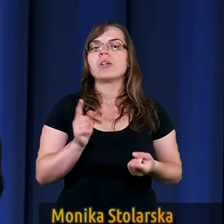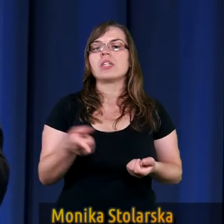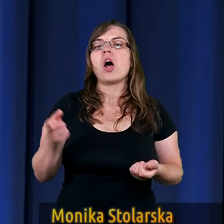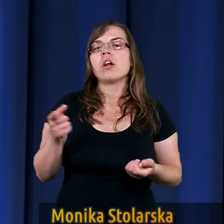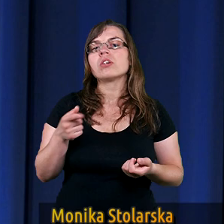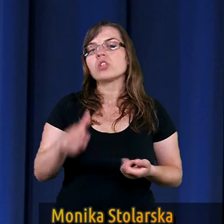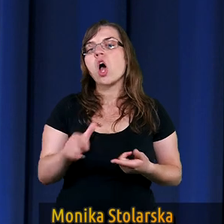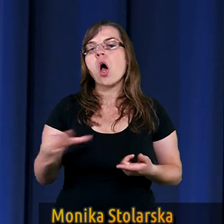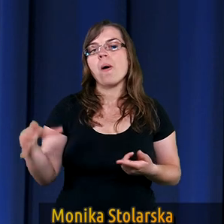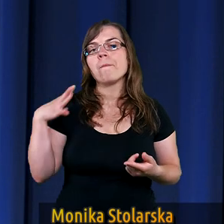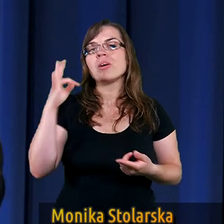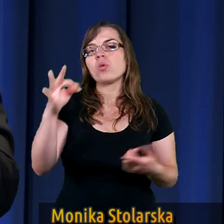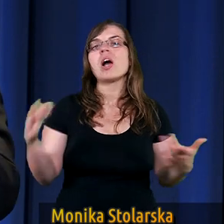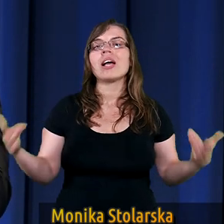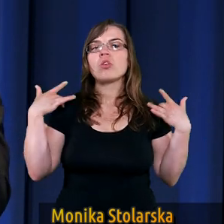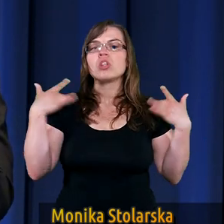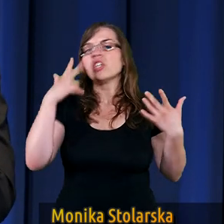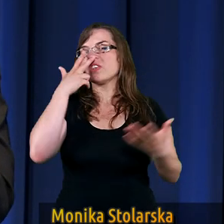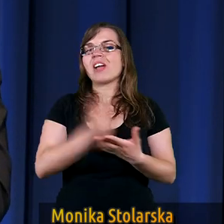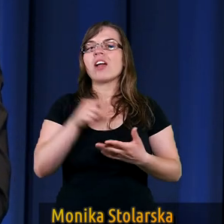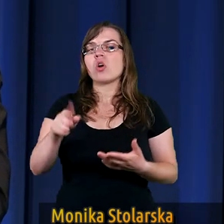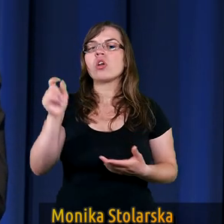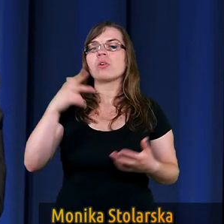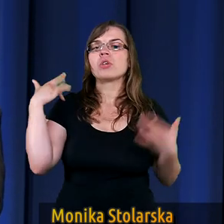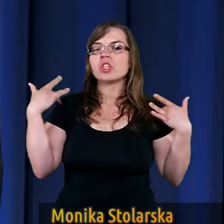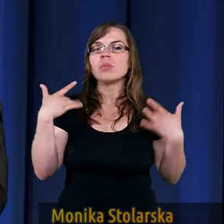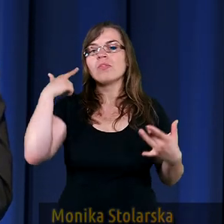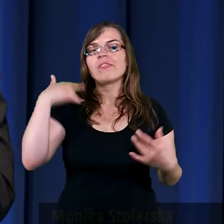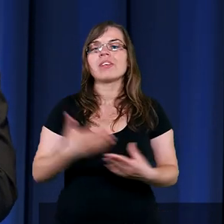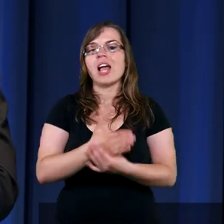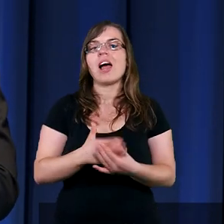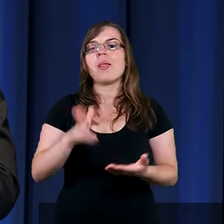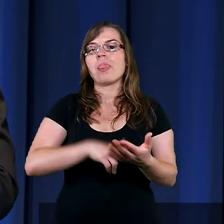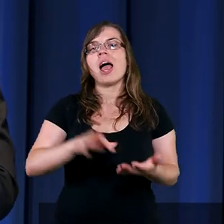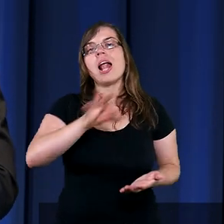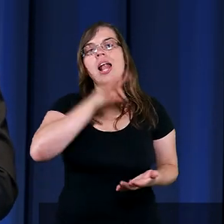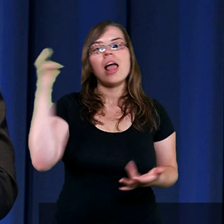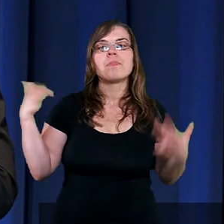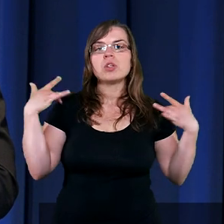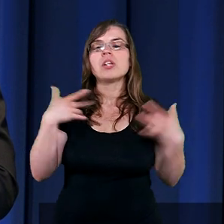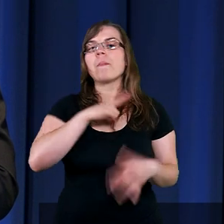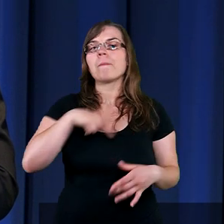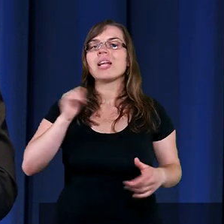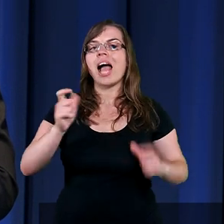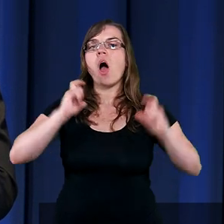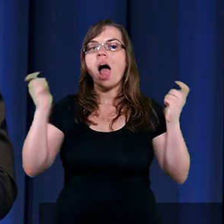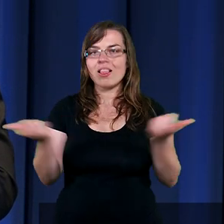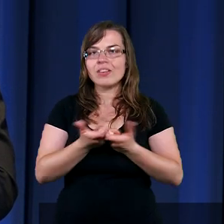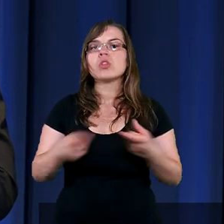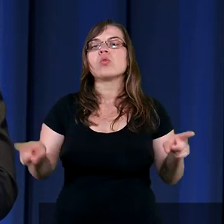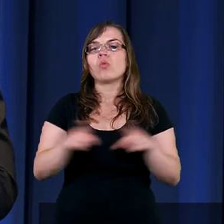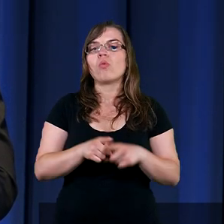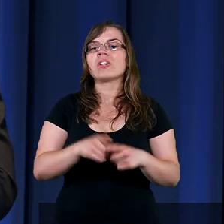było jego życie. Świadczy o tym, że żył wiarą na lepsze rzeczy. I my, jako adwentyści, również